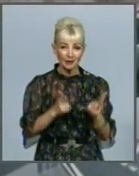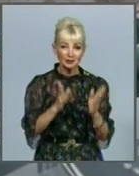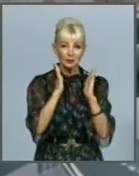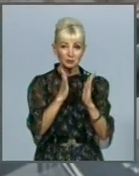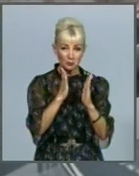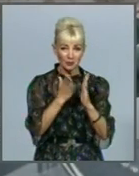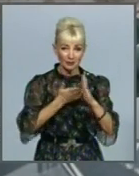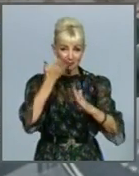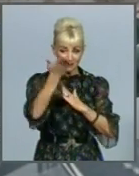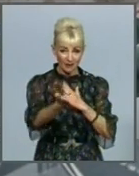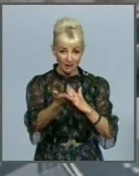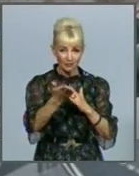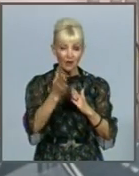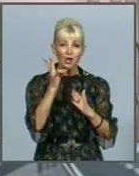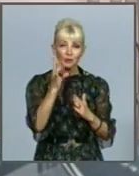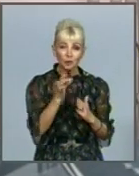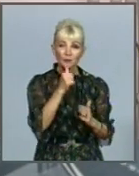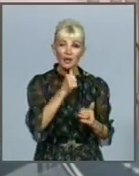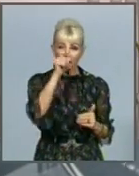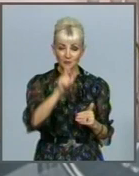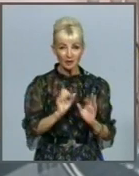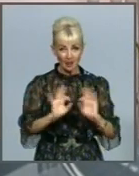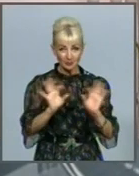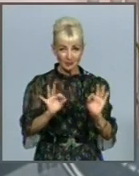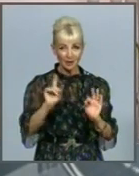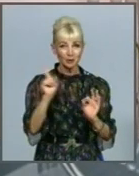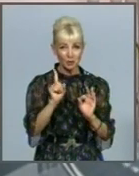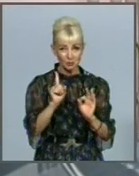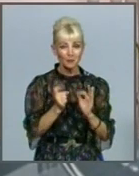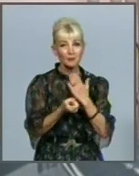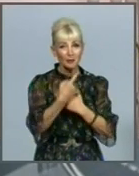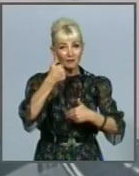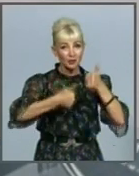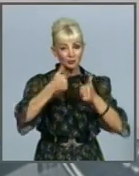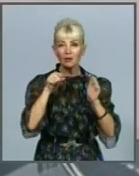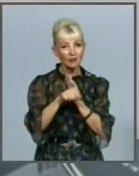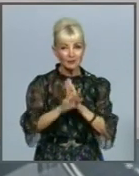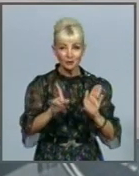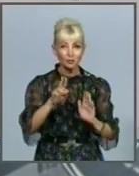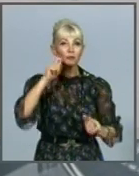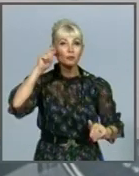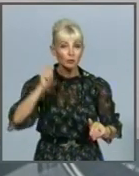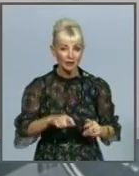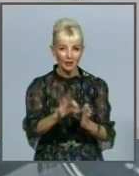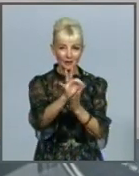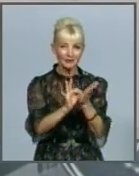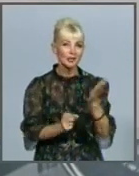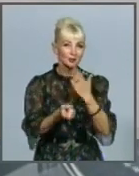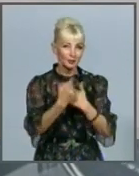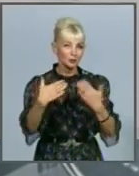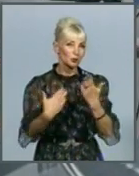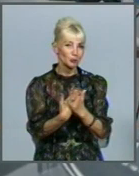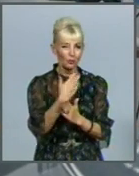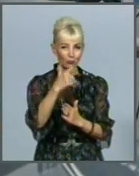подати відповідну заяву. Але експерти пояснюють, що поява конкуренції не означає, що в Україні відразу з'являться нові